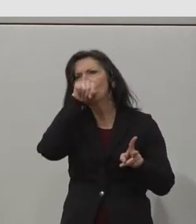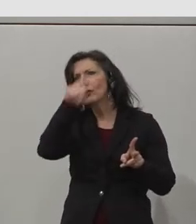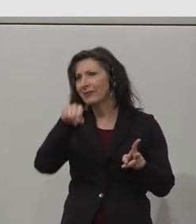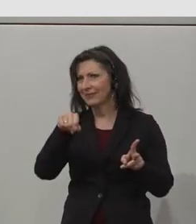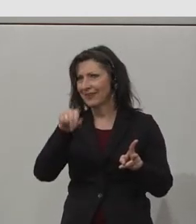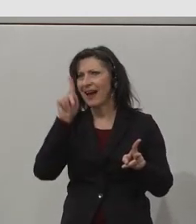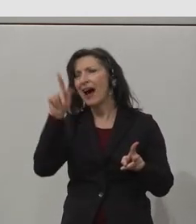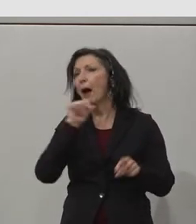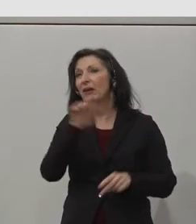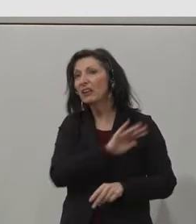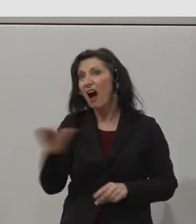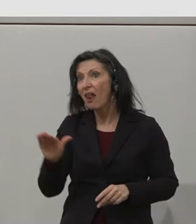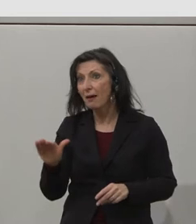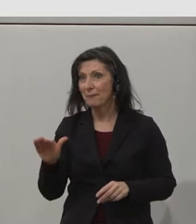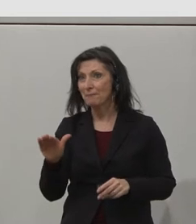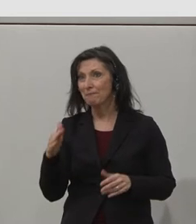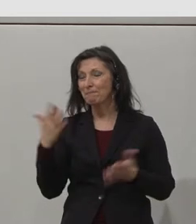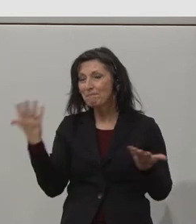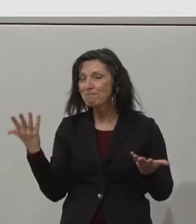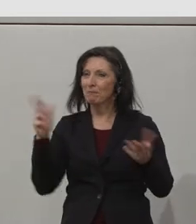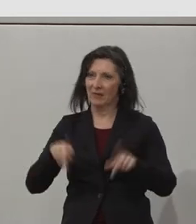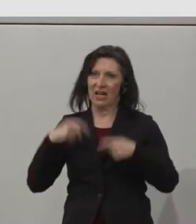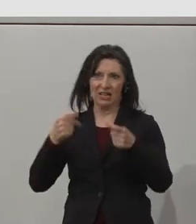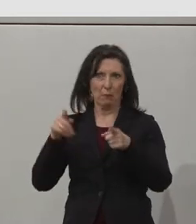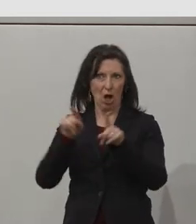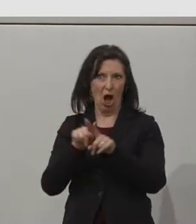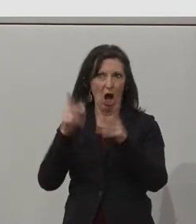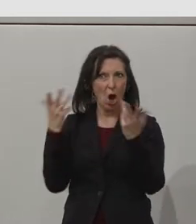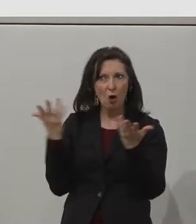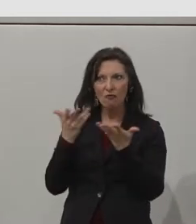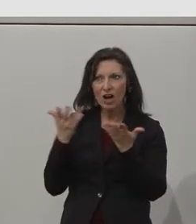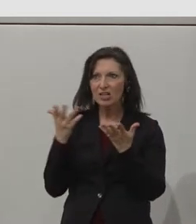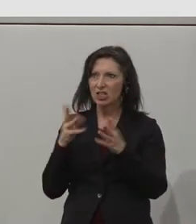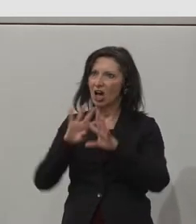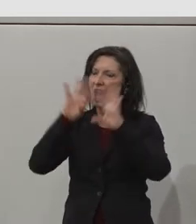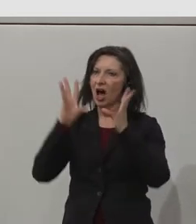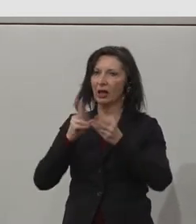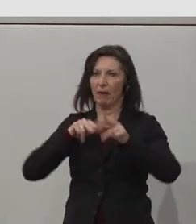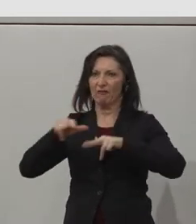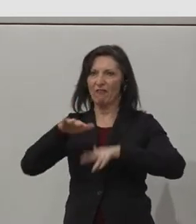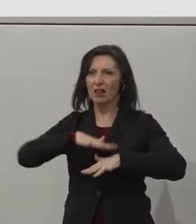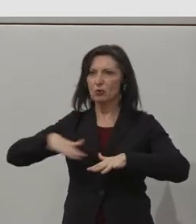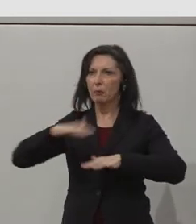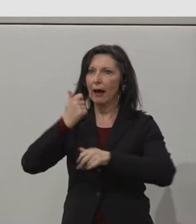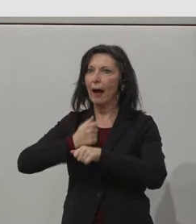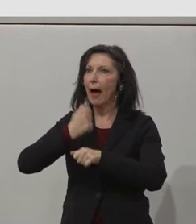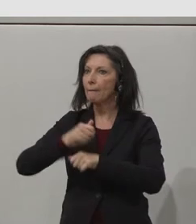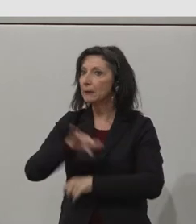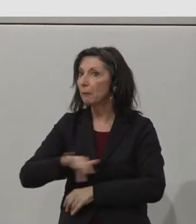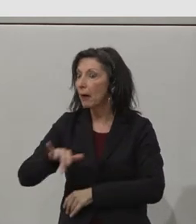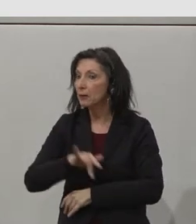you general administration and facilities management. So that could be supporting a HR team to, you know,